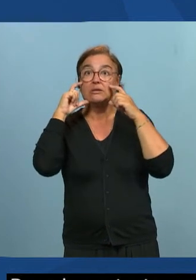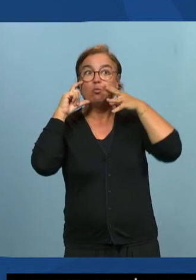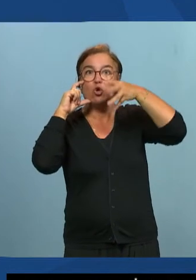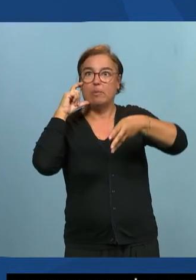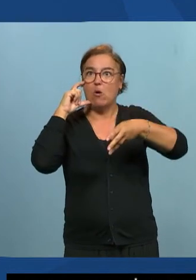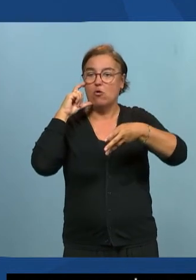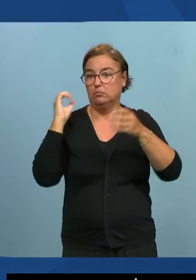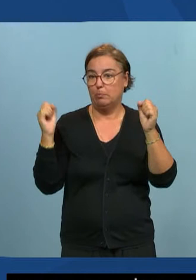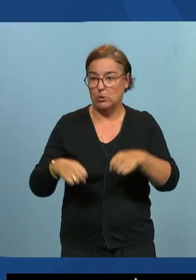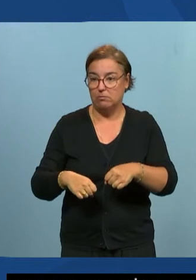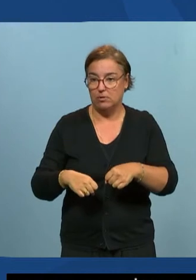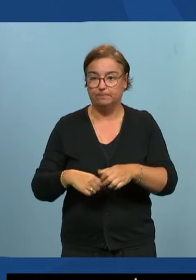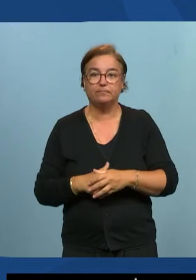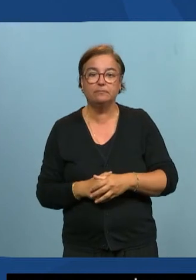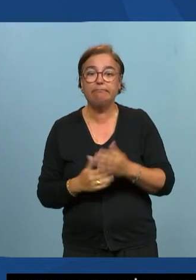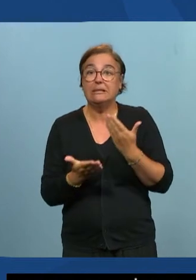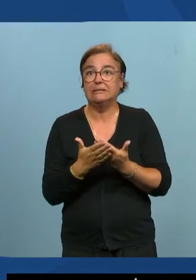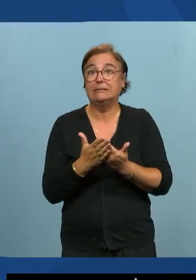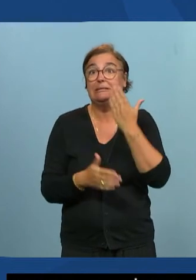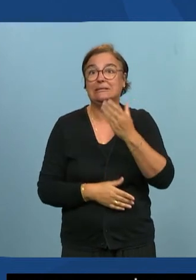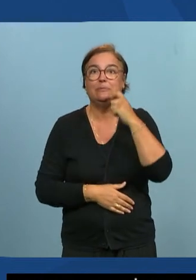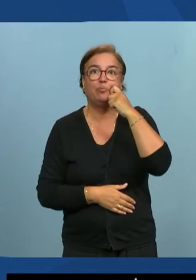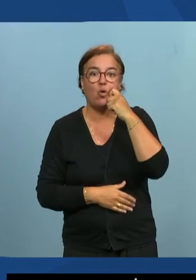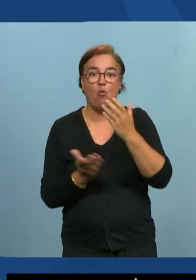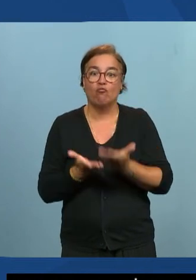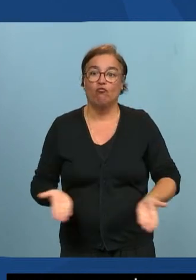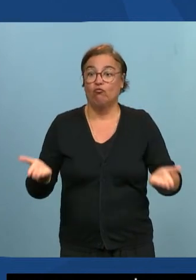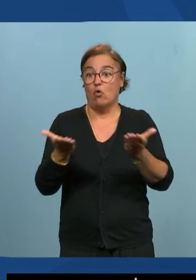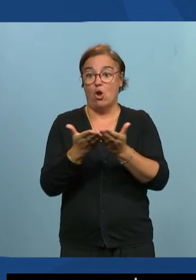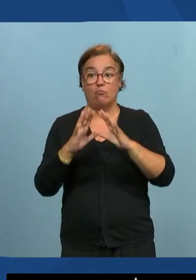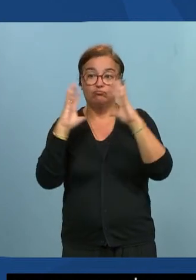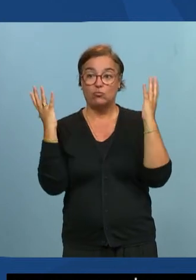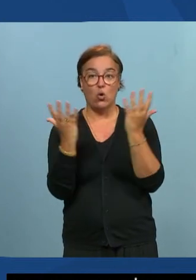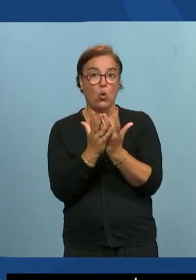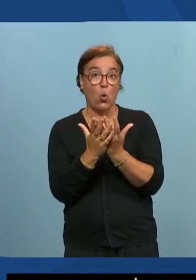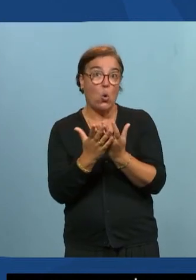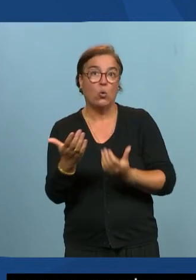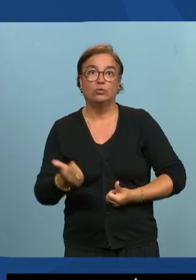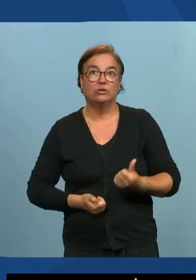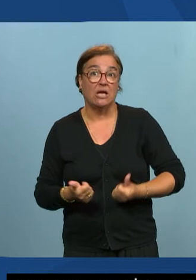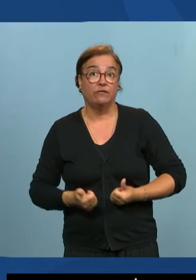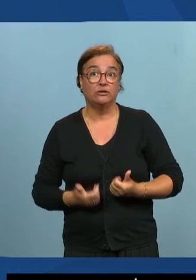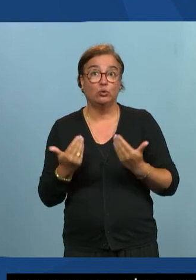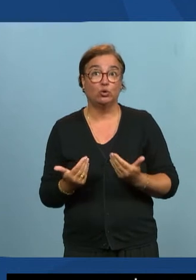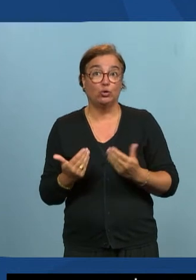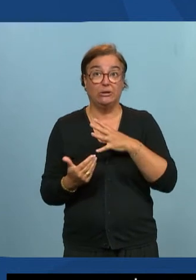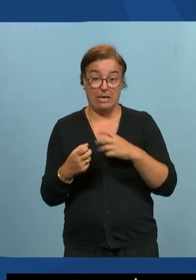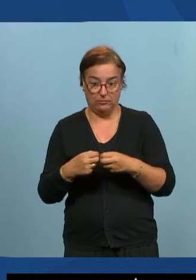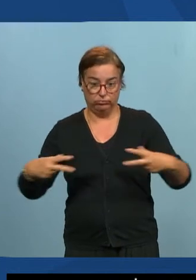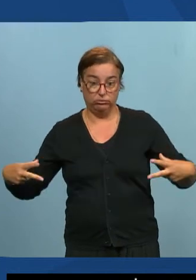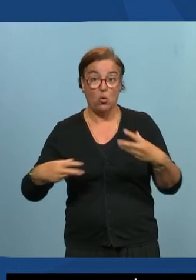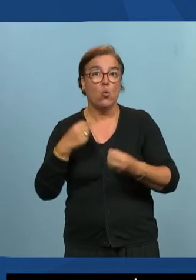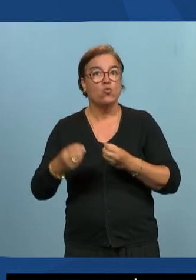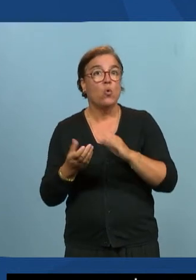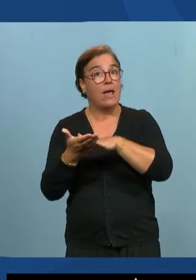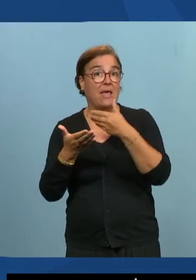donc ça c'est dans le présentiel ou alors il est possible d'utiliser un service permettant de sous-titrer ou d'interpréter en langue